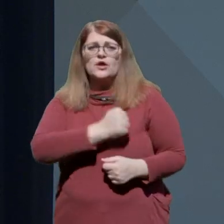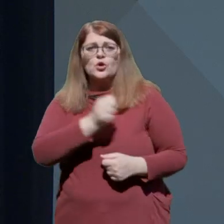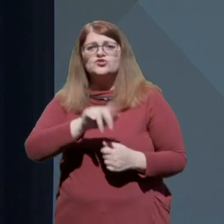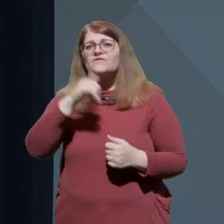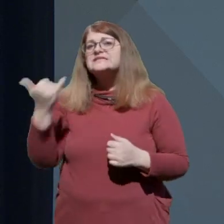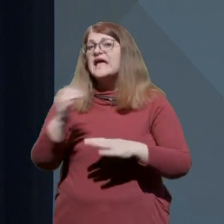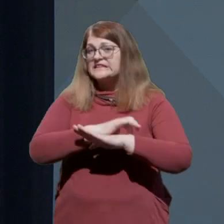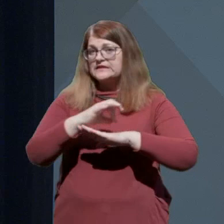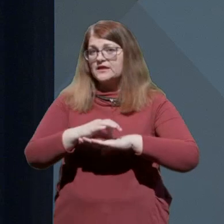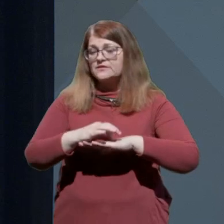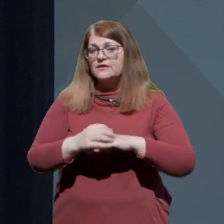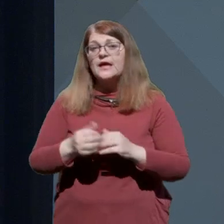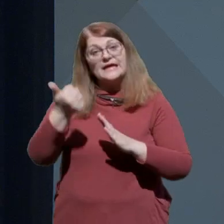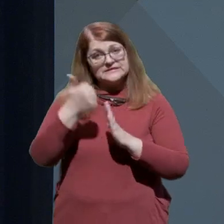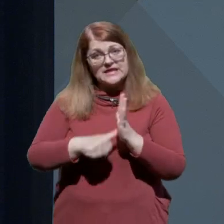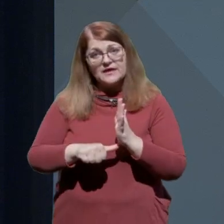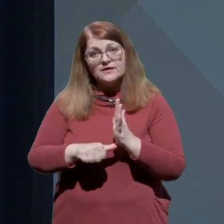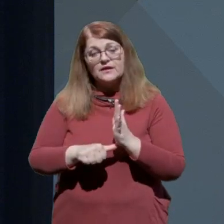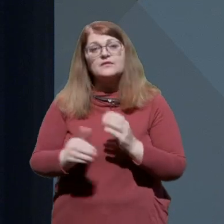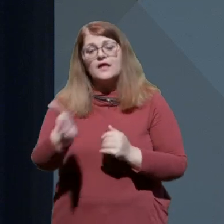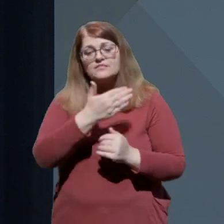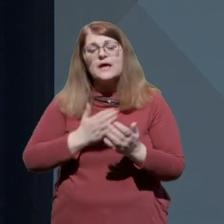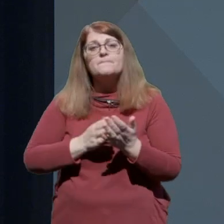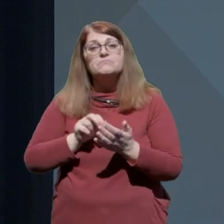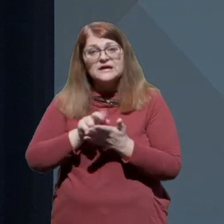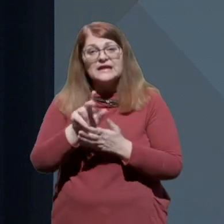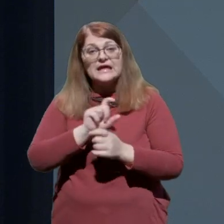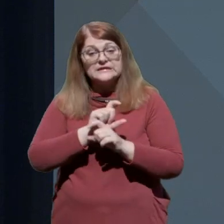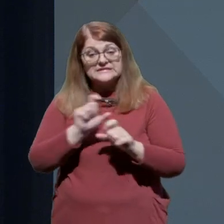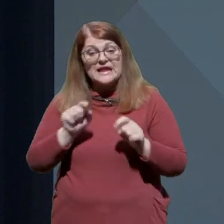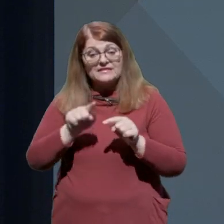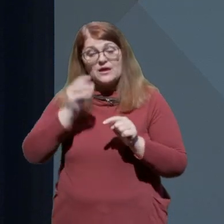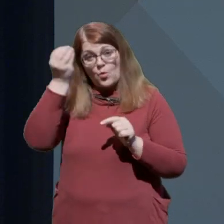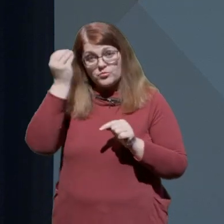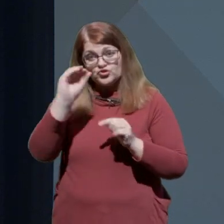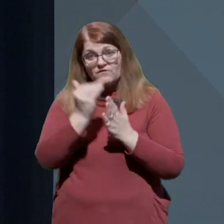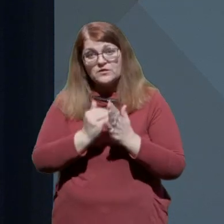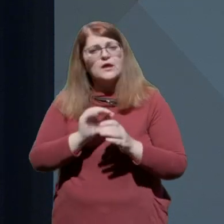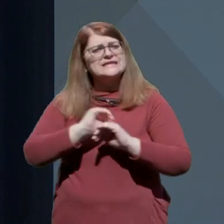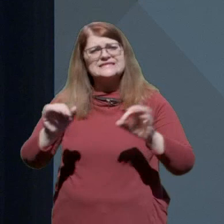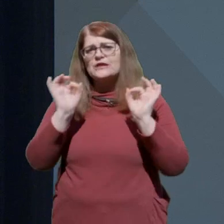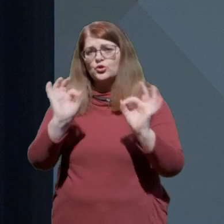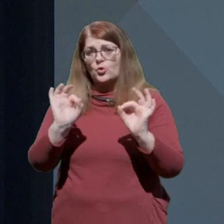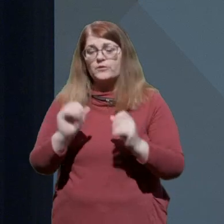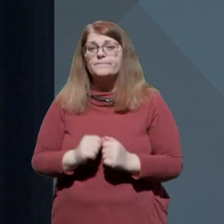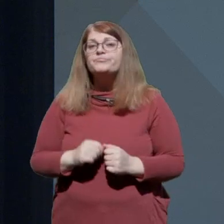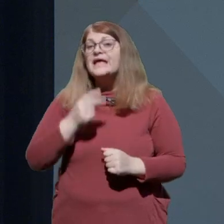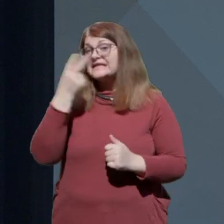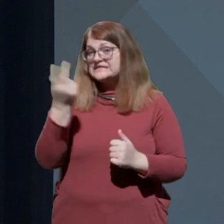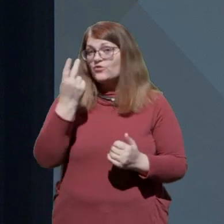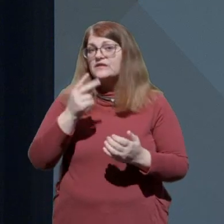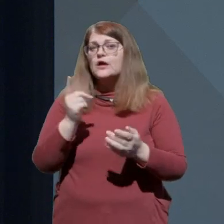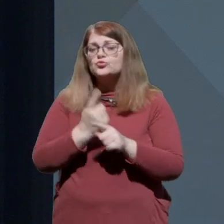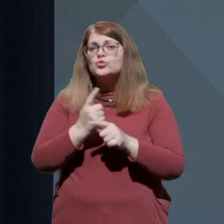tednih. Z enkrat nam gre zaradi tega zmerno dobro. Slovenija dokazuje tudi na vzven,